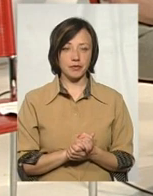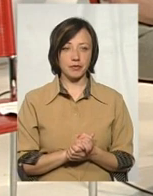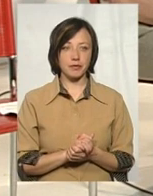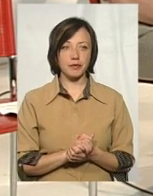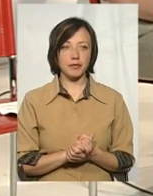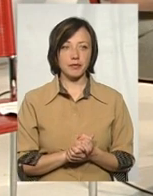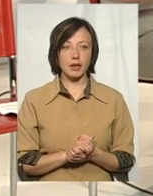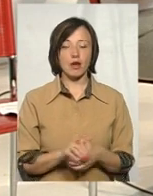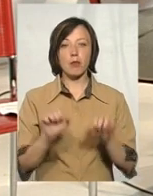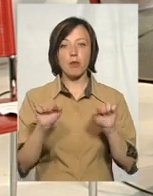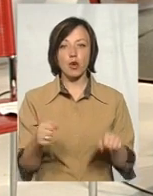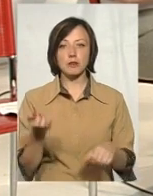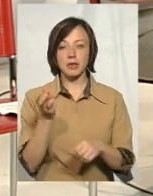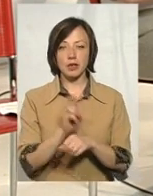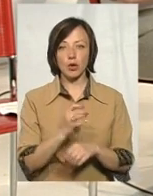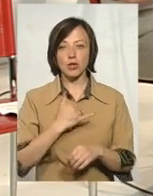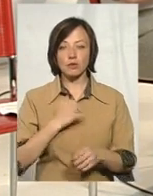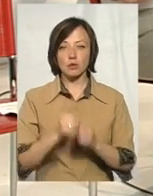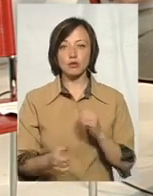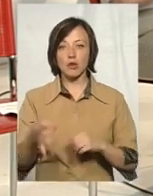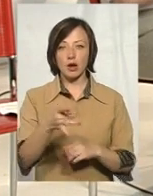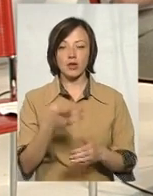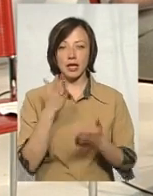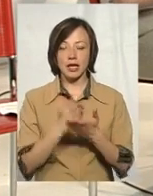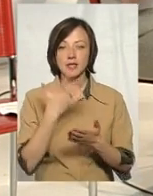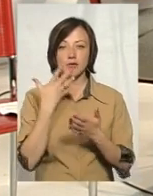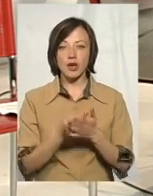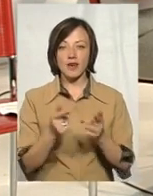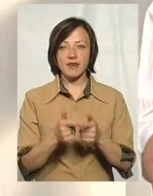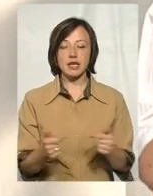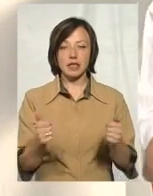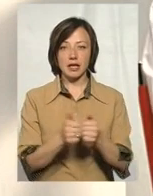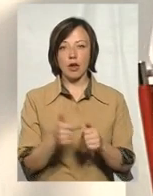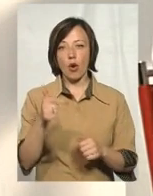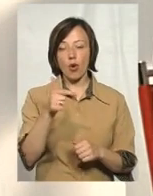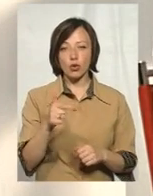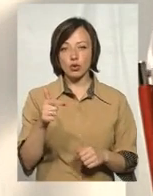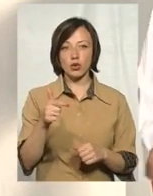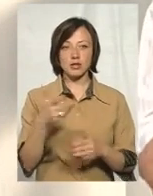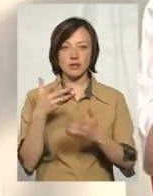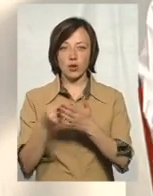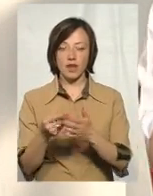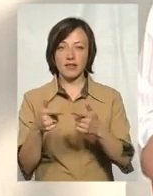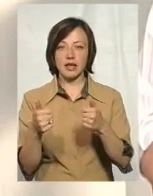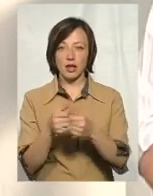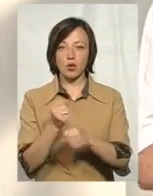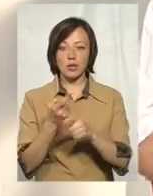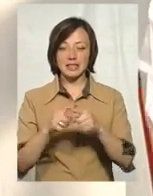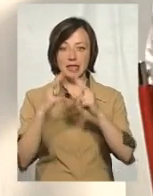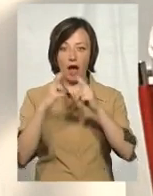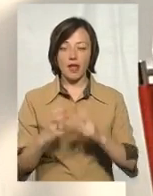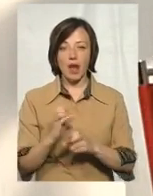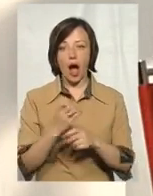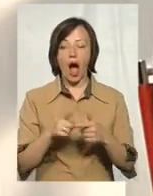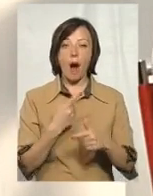дізнатися? Може прийти, в нас в кожному районі є своє відділення, тому що, допустим, Городок, Царкон, там є своє відділення і вони роблять ці аналізи.